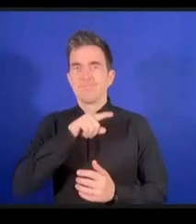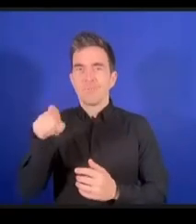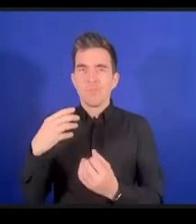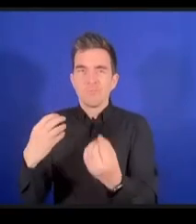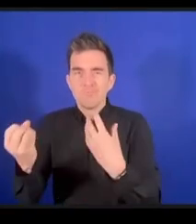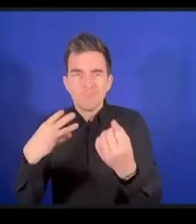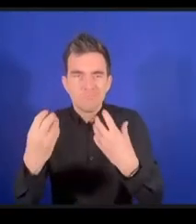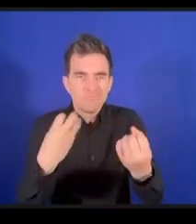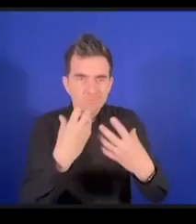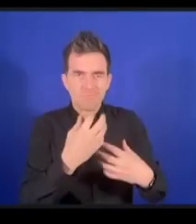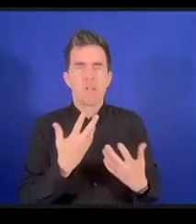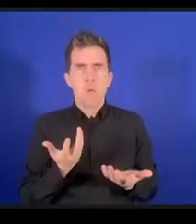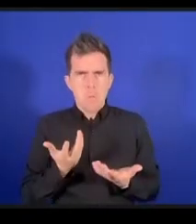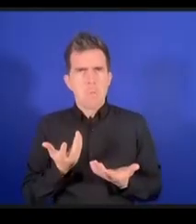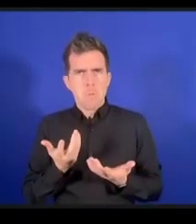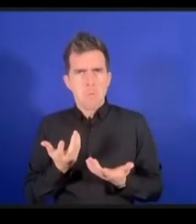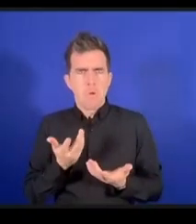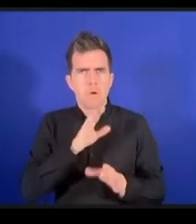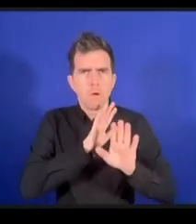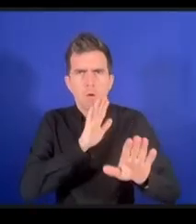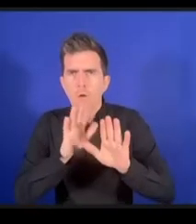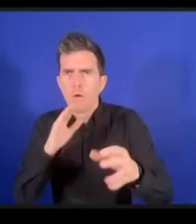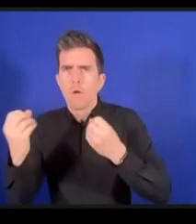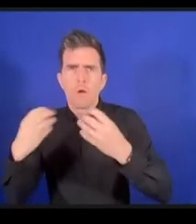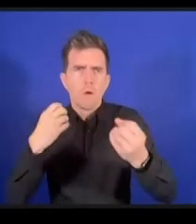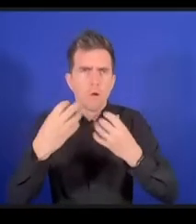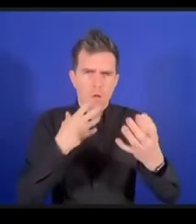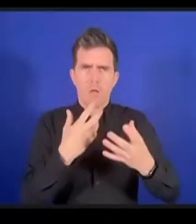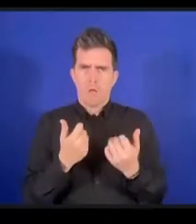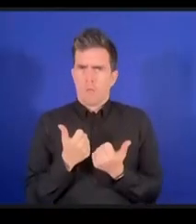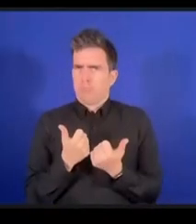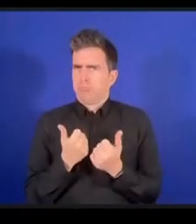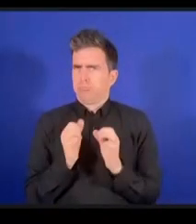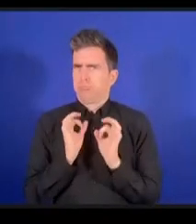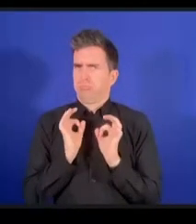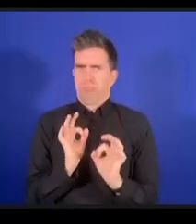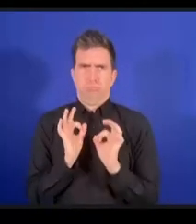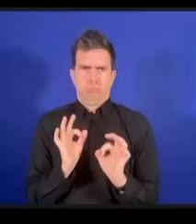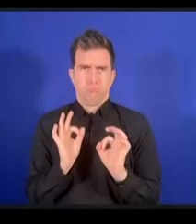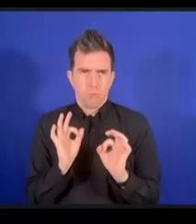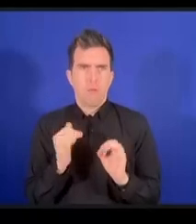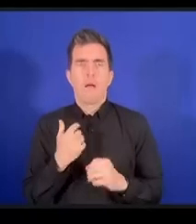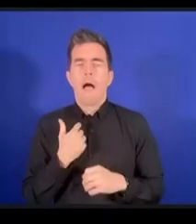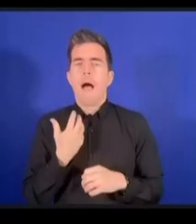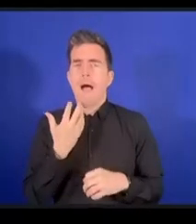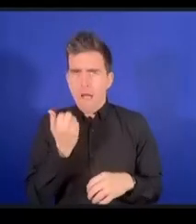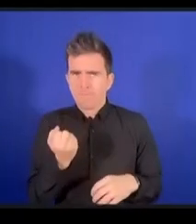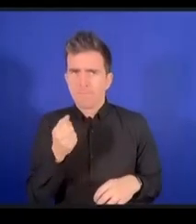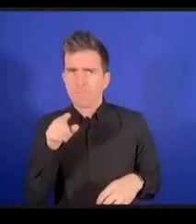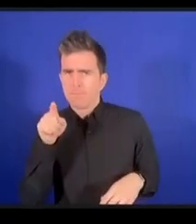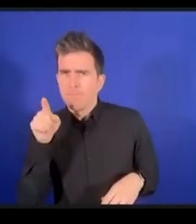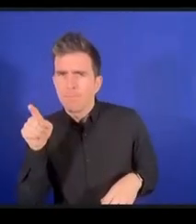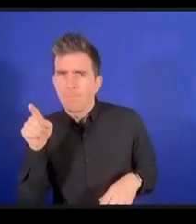beaucoup appréciés en ligne quelqu'un voudrait intervenir